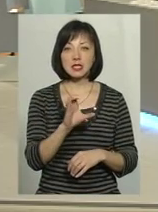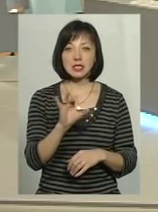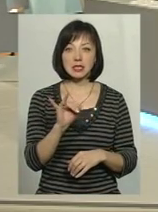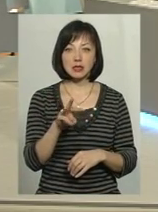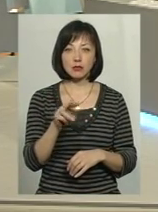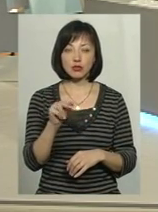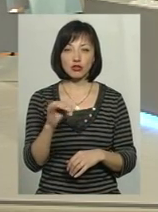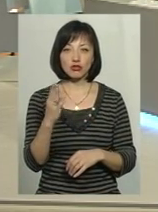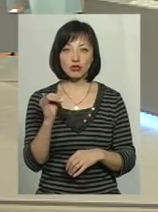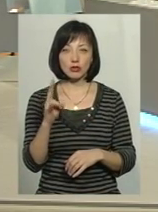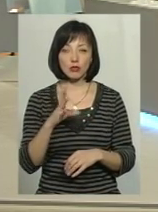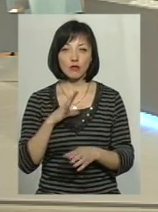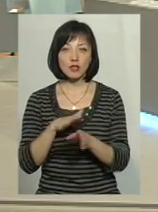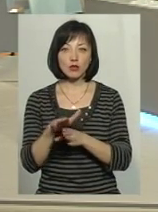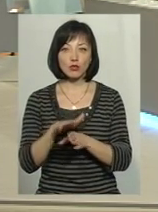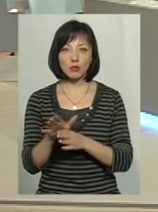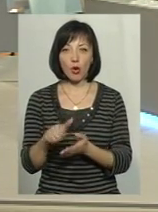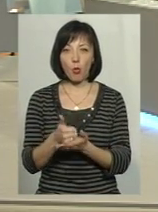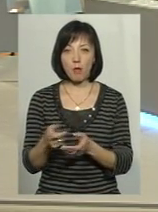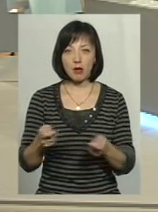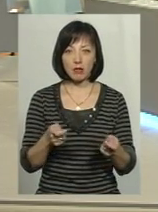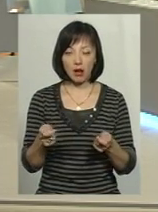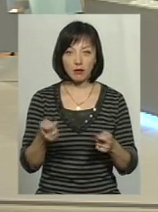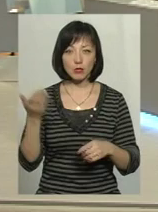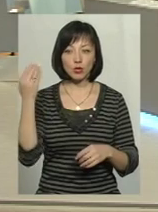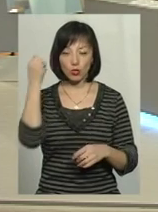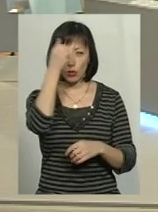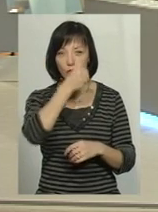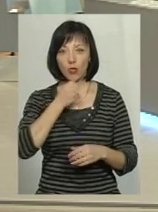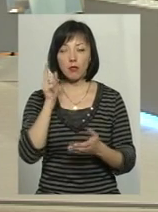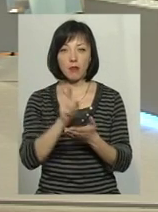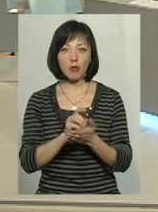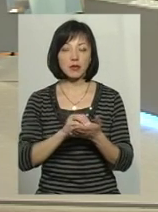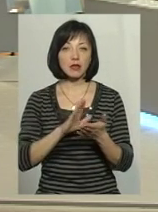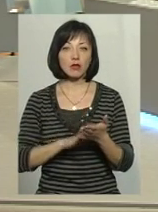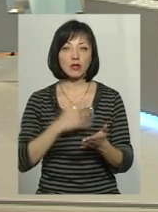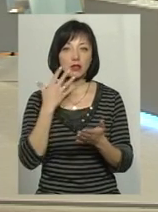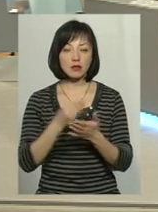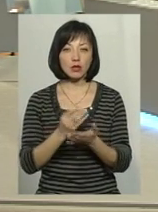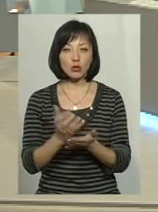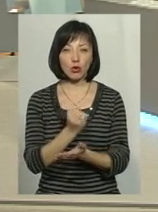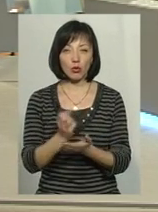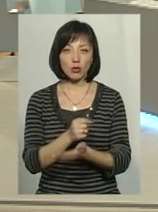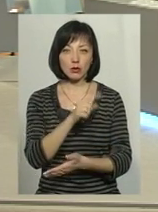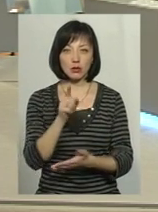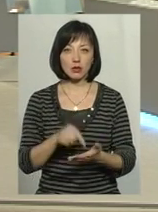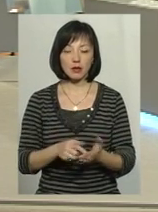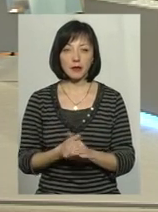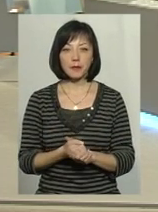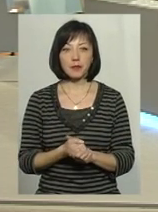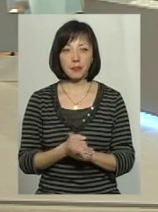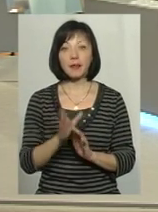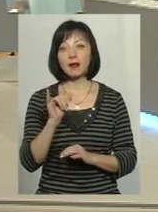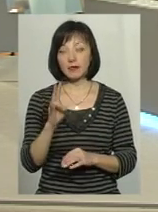заступником губернатора, виконуючим військ, і він ще минулого року мав би декларувати свої доходи. Він